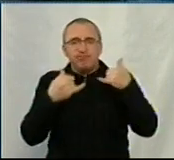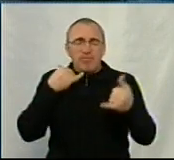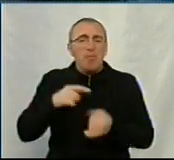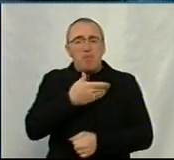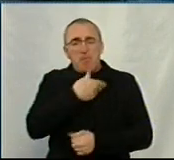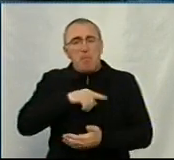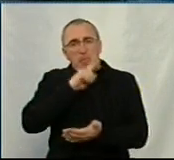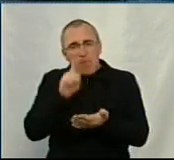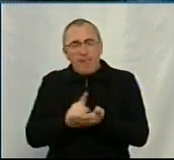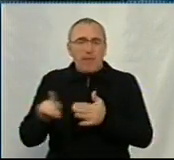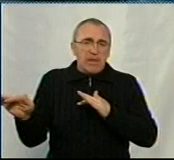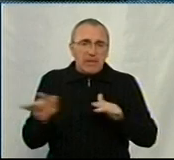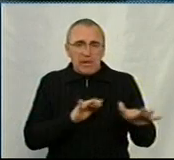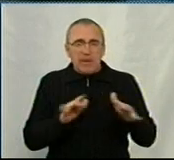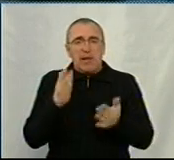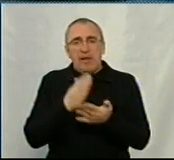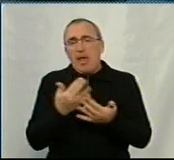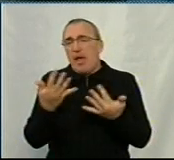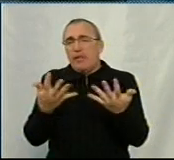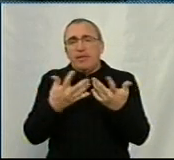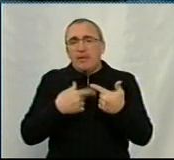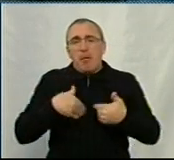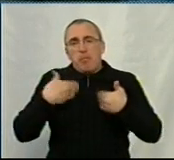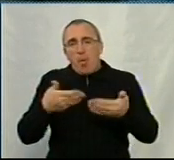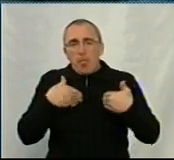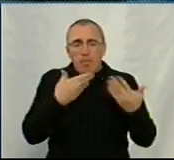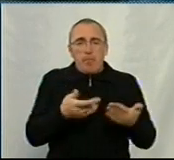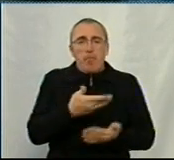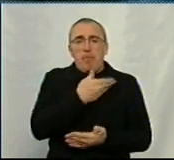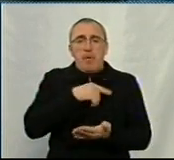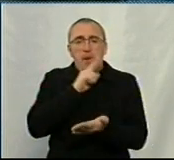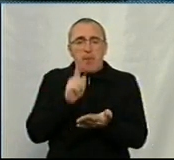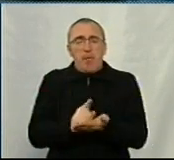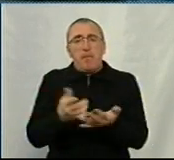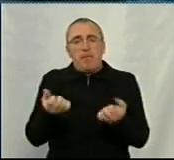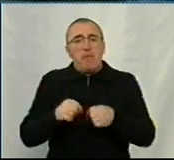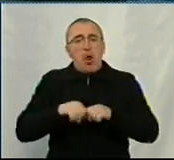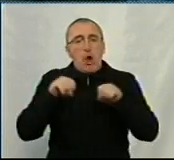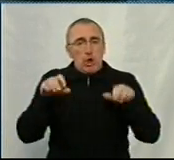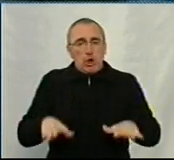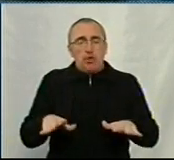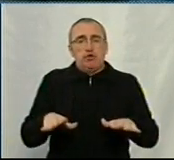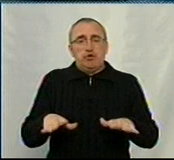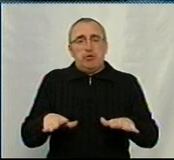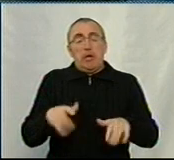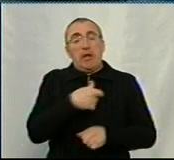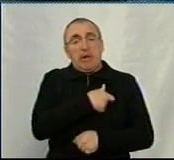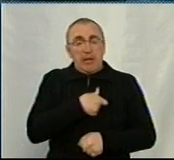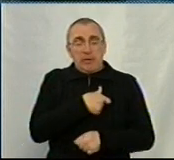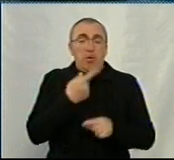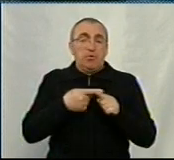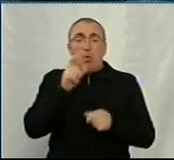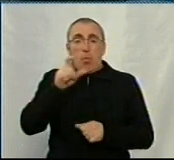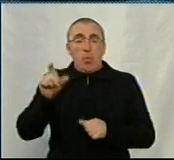повинні діяти. Є кілька пропозицій, що необхідно саме цей Ми повинні приймати такі рішення, тому що, звичайно, депутати – це люди,